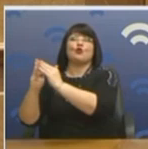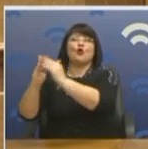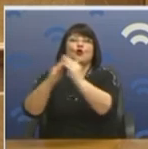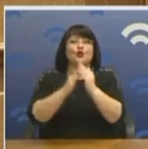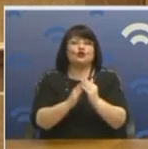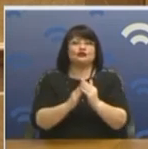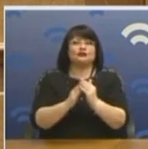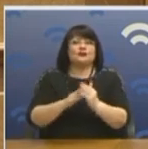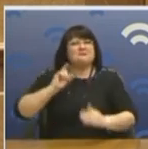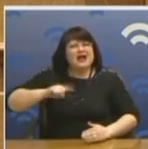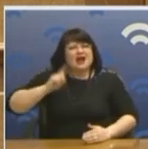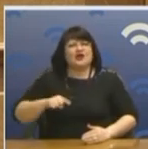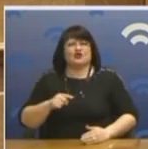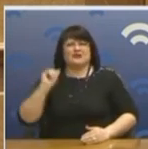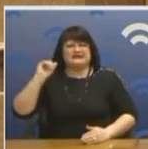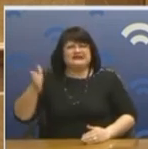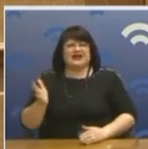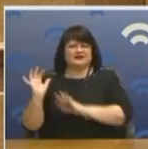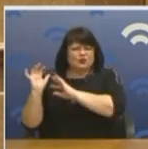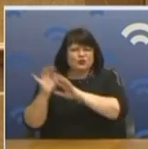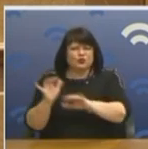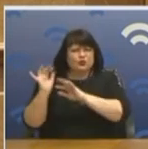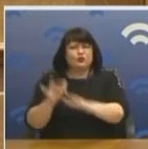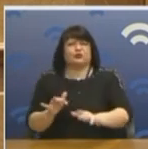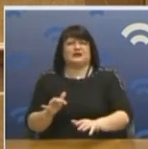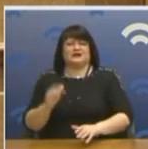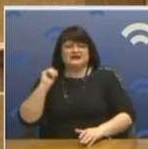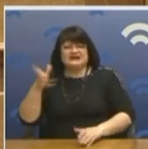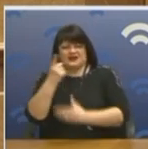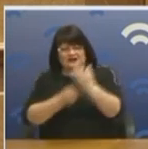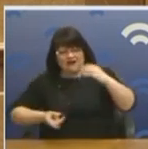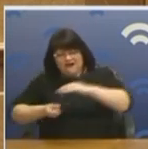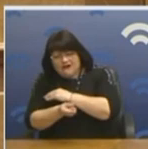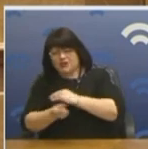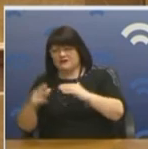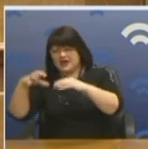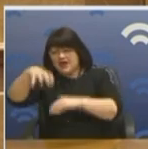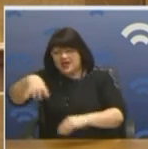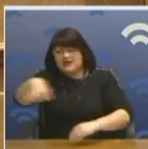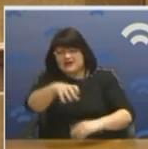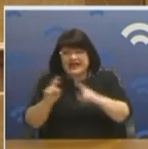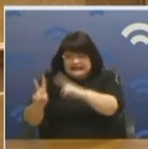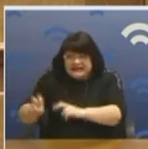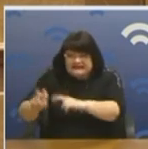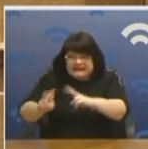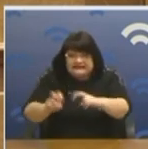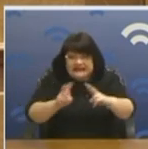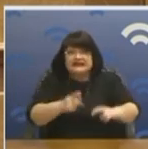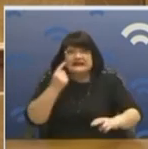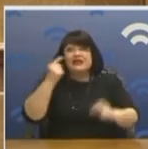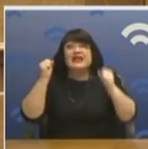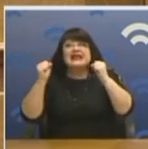παράνομα πολλοί, όσοι εισβολείς, να συμφωνήσουμε σε αυτό, γιατί αυτό πήραιζε στον εύρον εισβολή. Πρέπει η πολιτεία να δει την υγεία